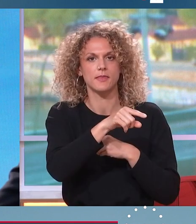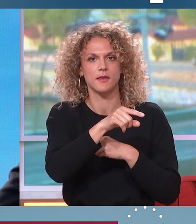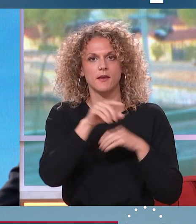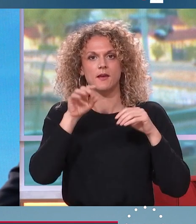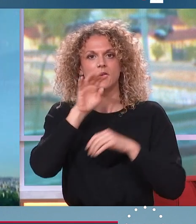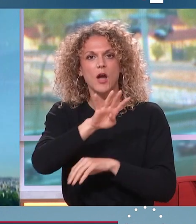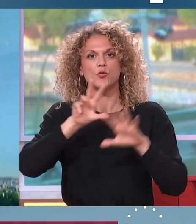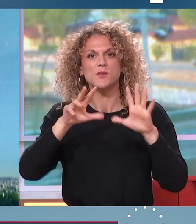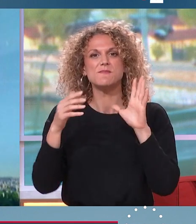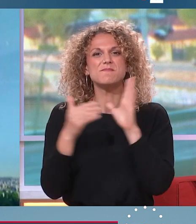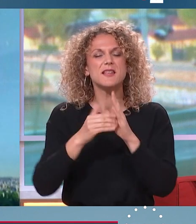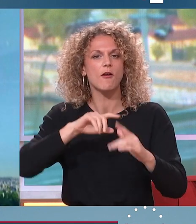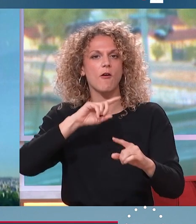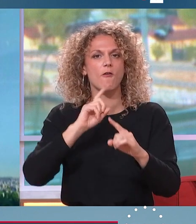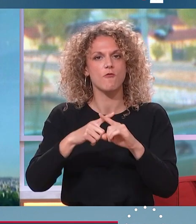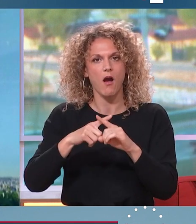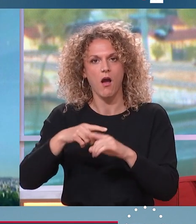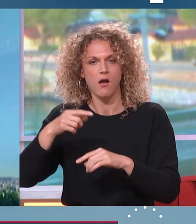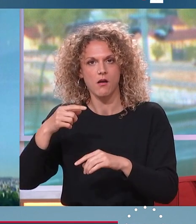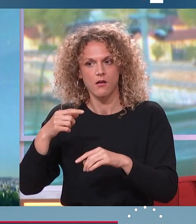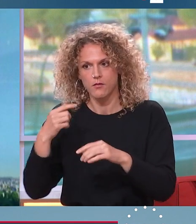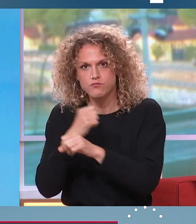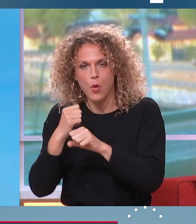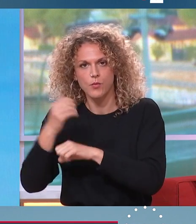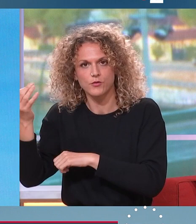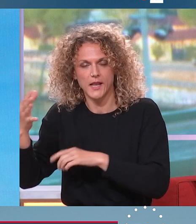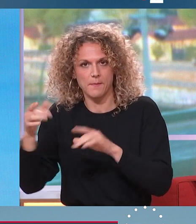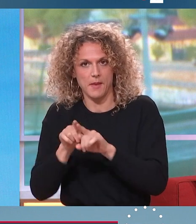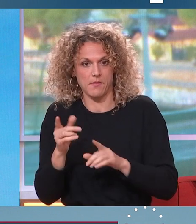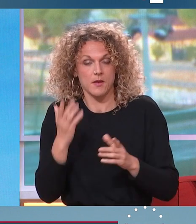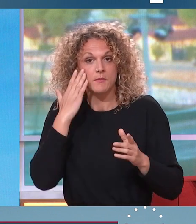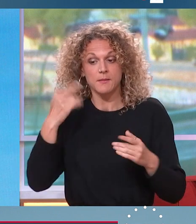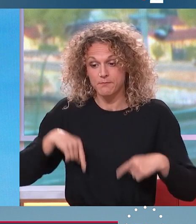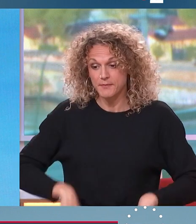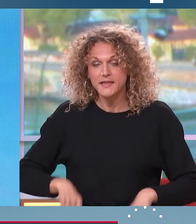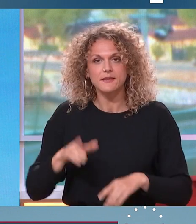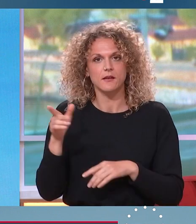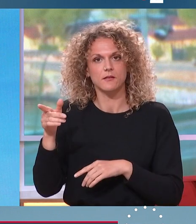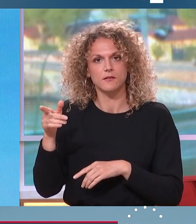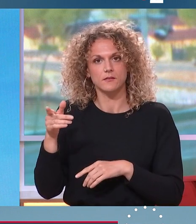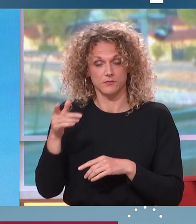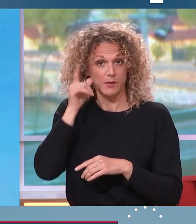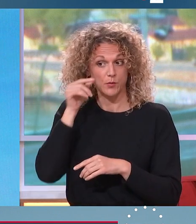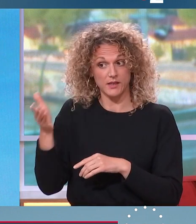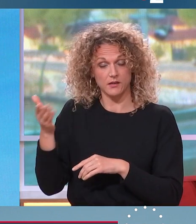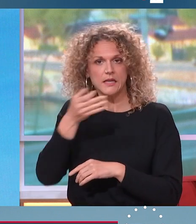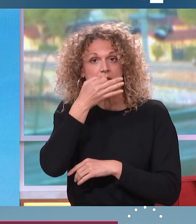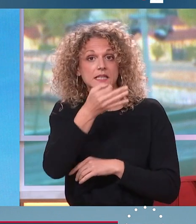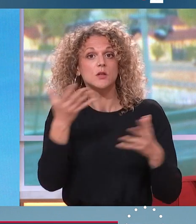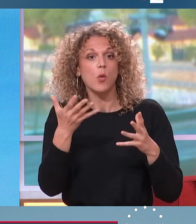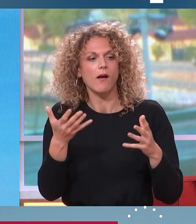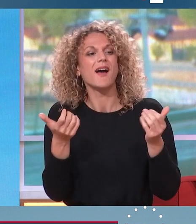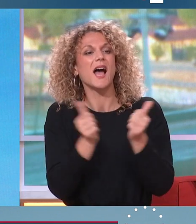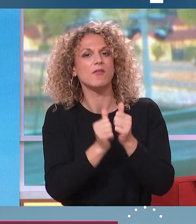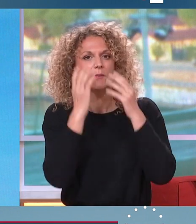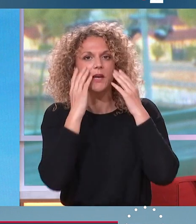fois Hiroshima, quand un ministre de l'Intérieur, ministre de la République, ose prétendre qu'avec Marine Le Pen, je cite,